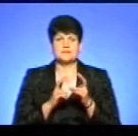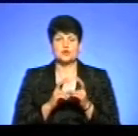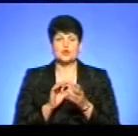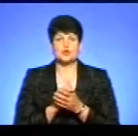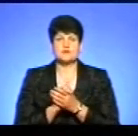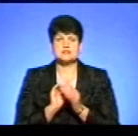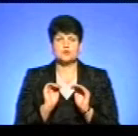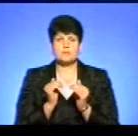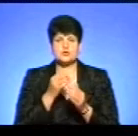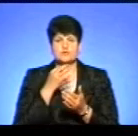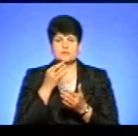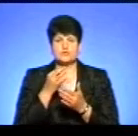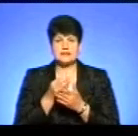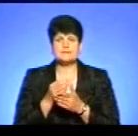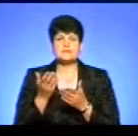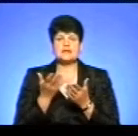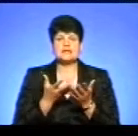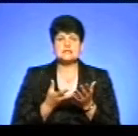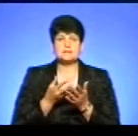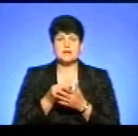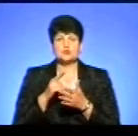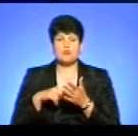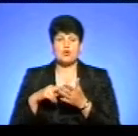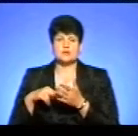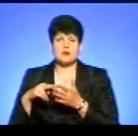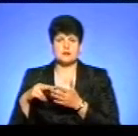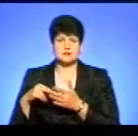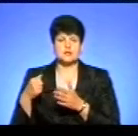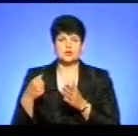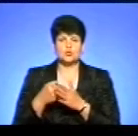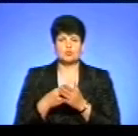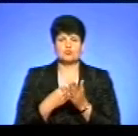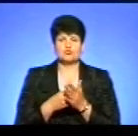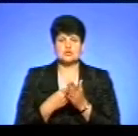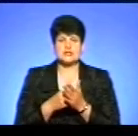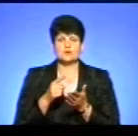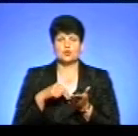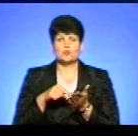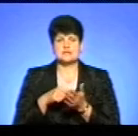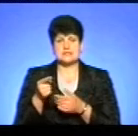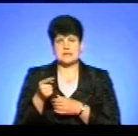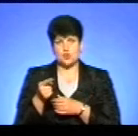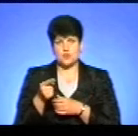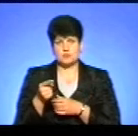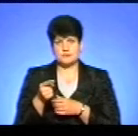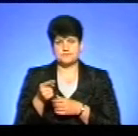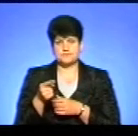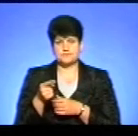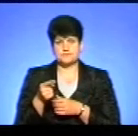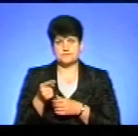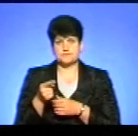обмеженою відповідальністю, які сплачують податки до бюджету міста Тернополя. Власне,